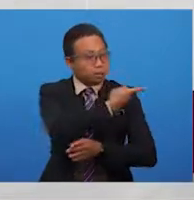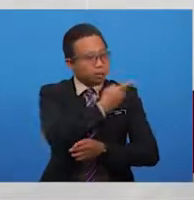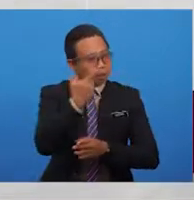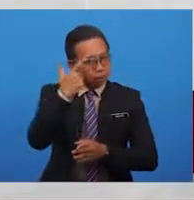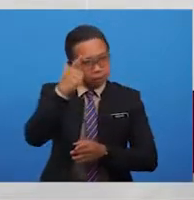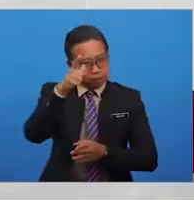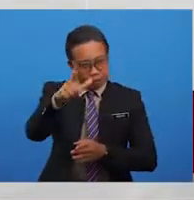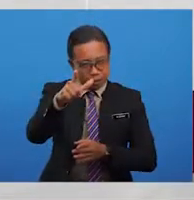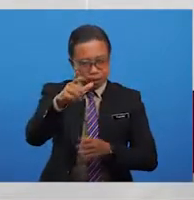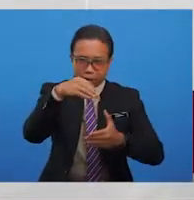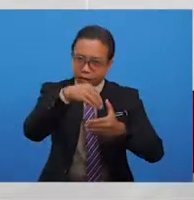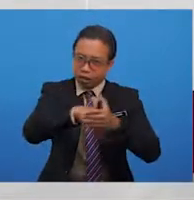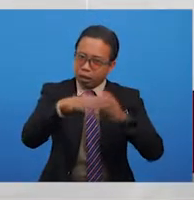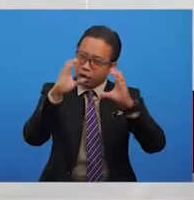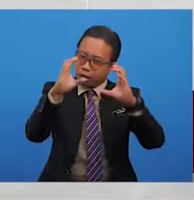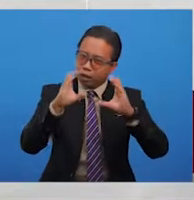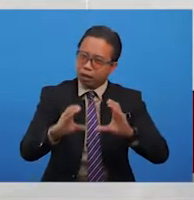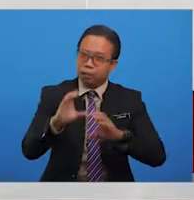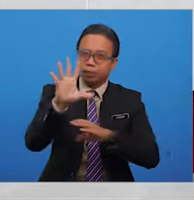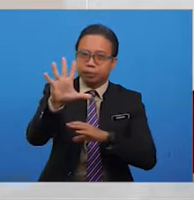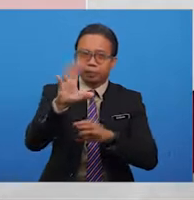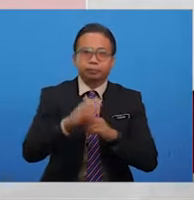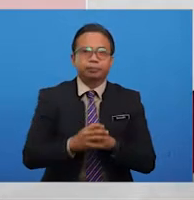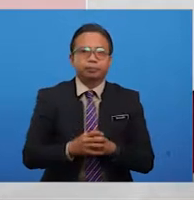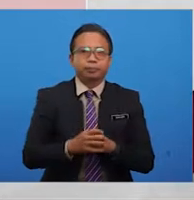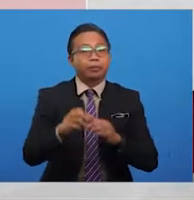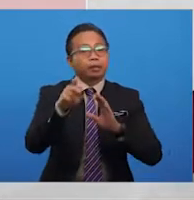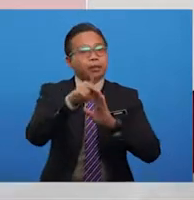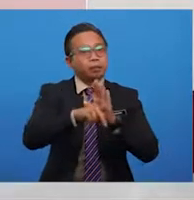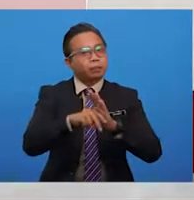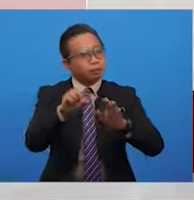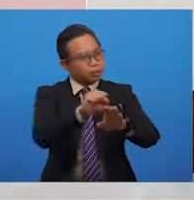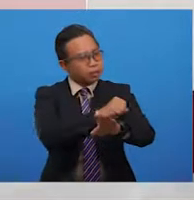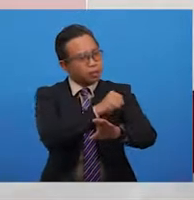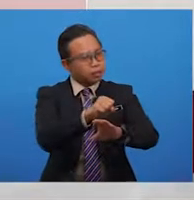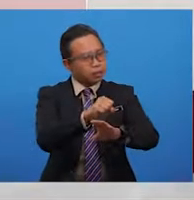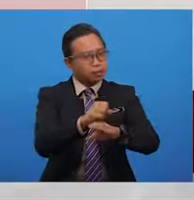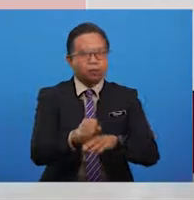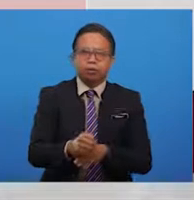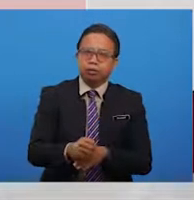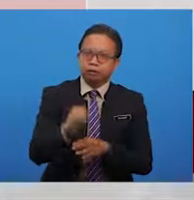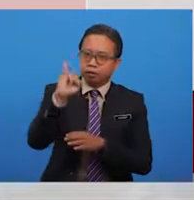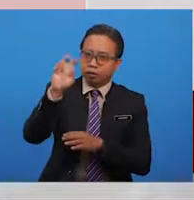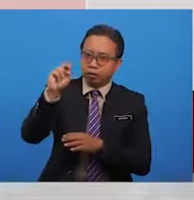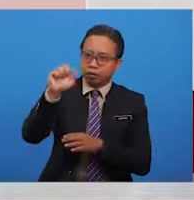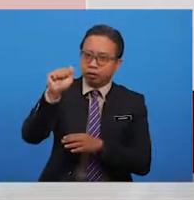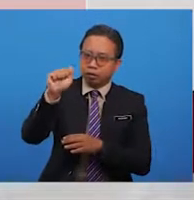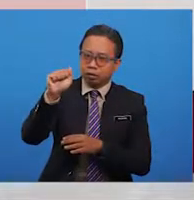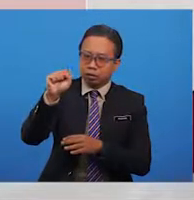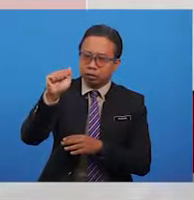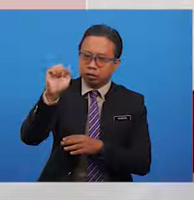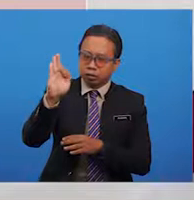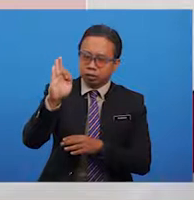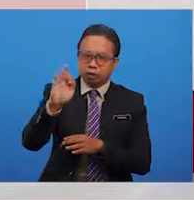maksud dalam rangkap yang kelima. Penyajak menginsafi bahawa peperangan penuh dengan